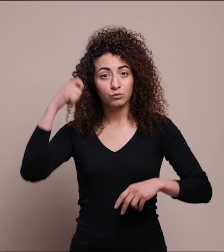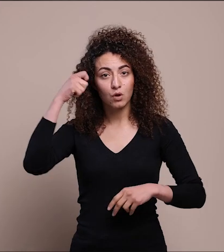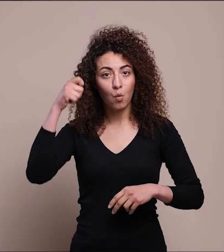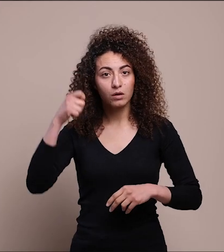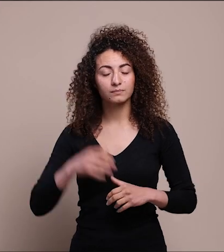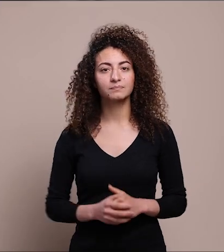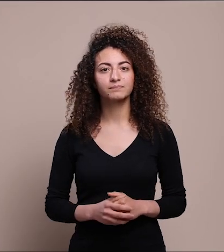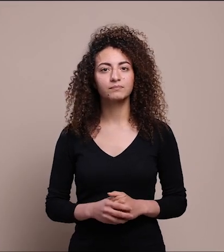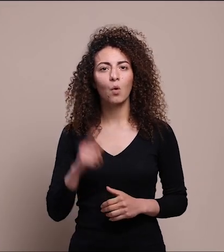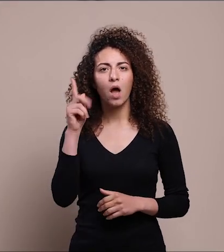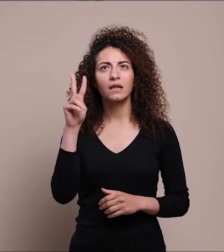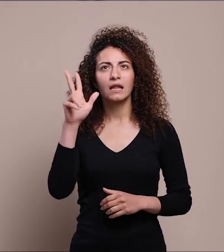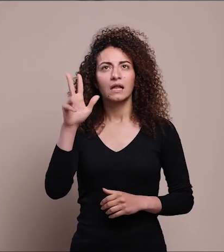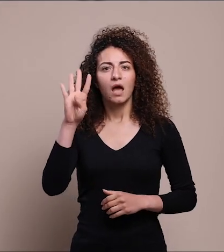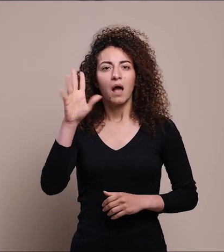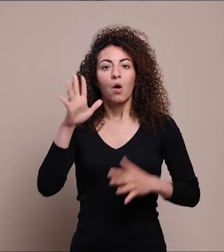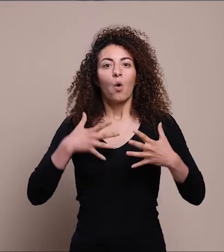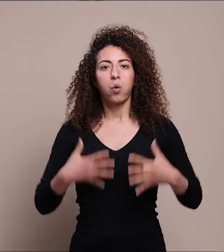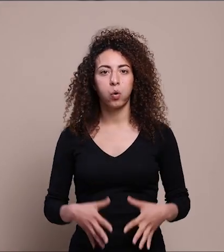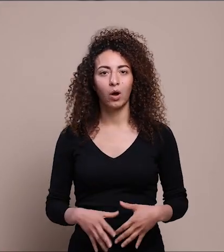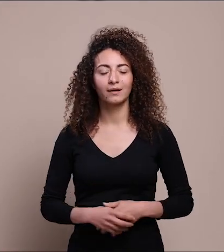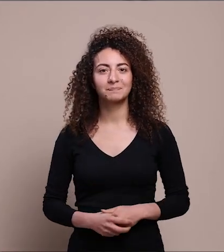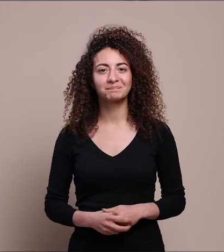لايف نحنا؟ واحد، ثلاثة، أربع، خمسة